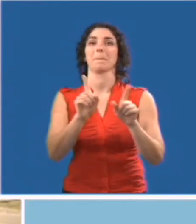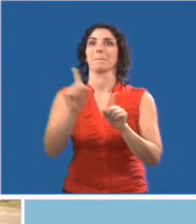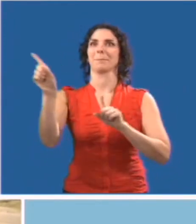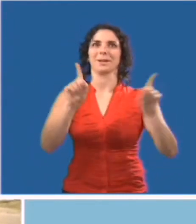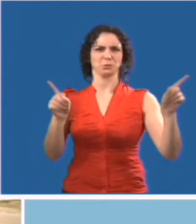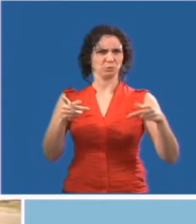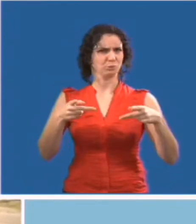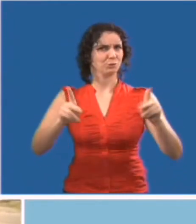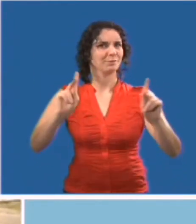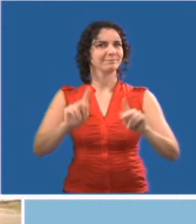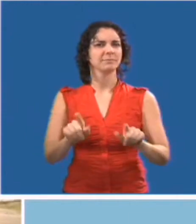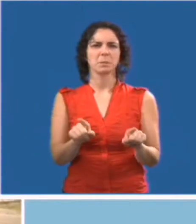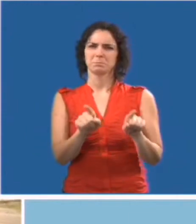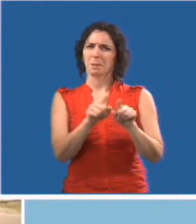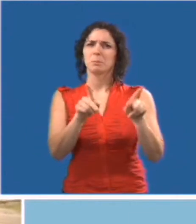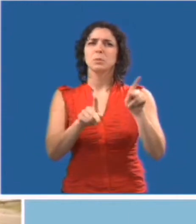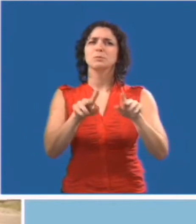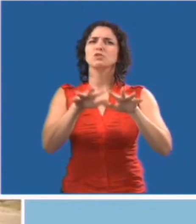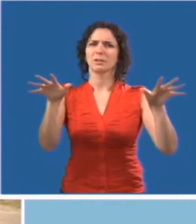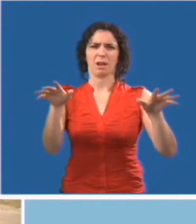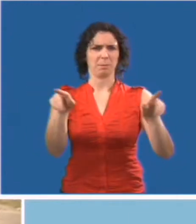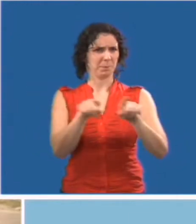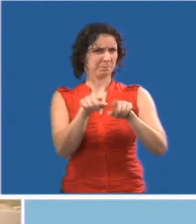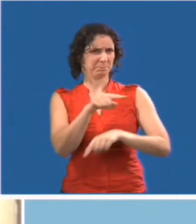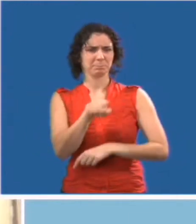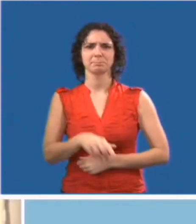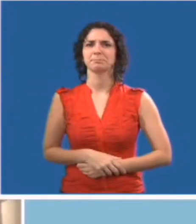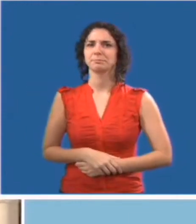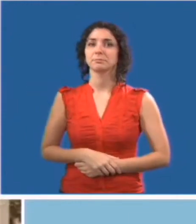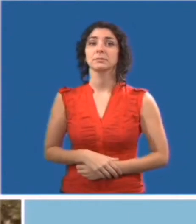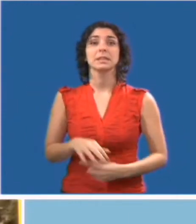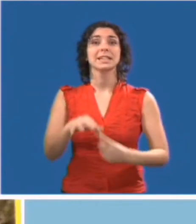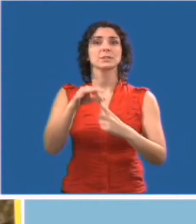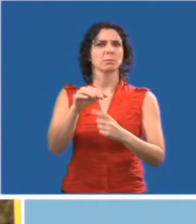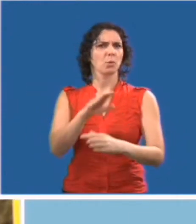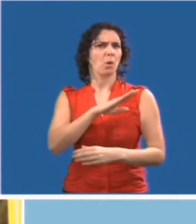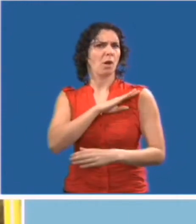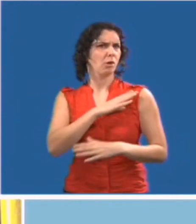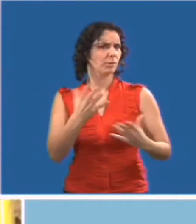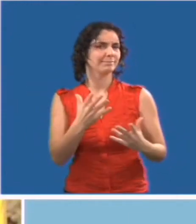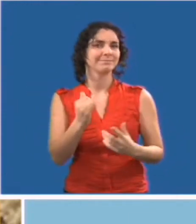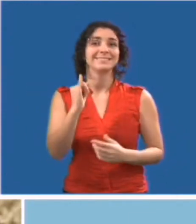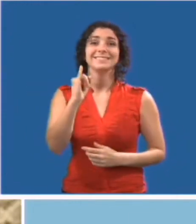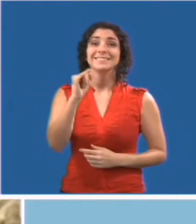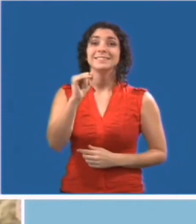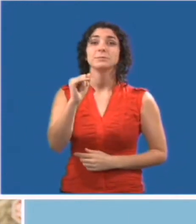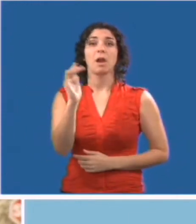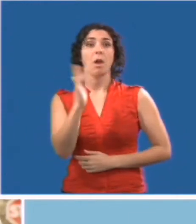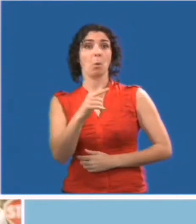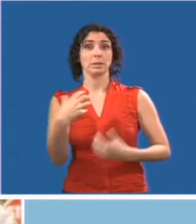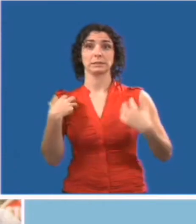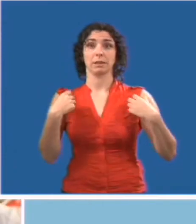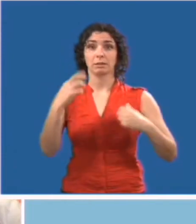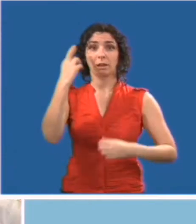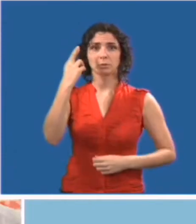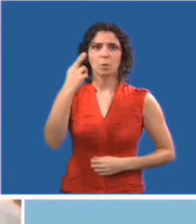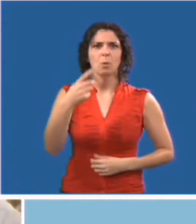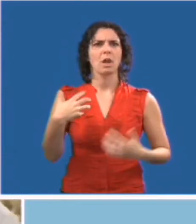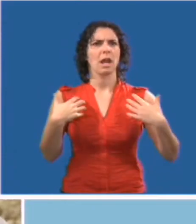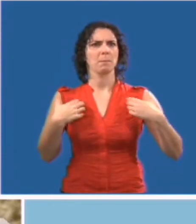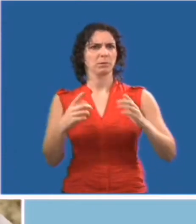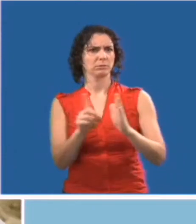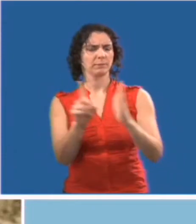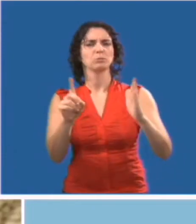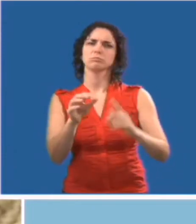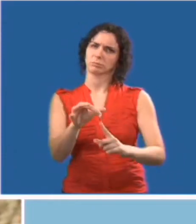droit d'aller partout où le grand public a accès, à moins que cela ne soit interdit par des règlements